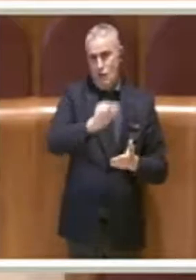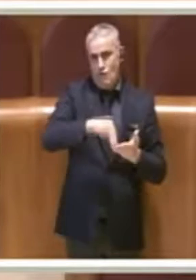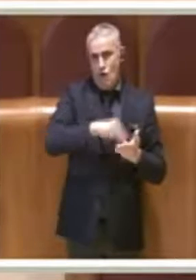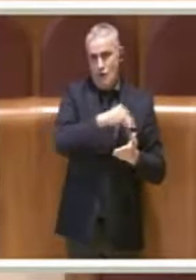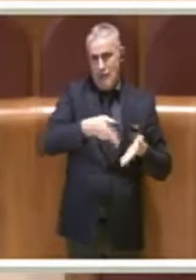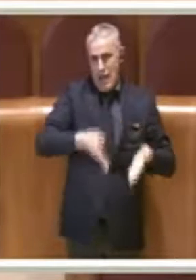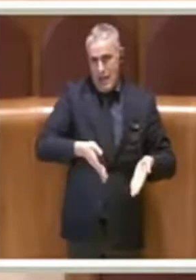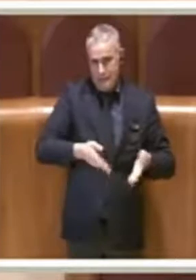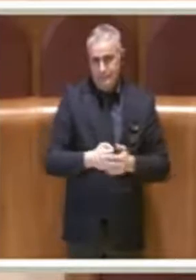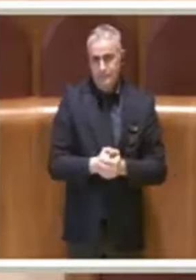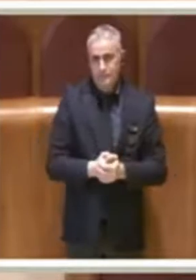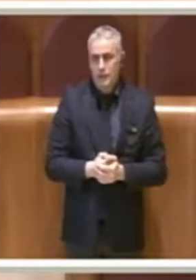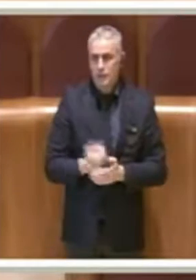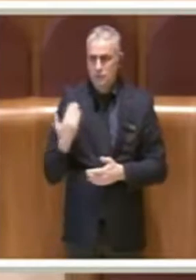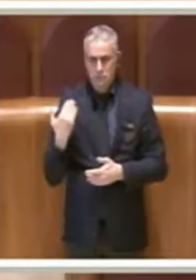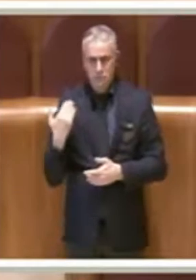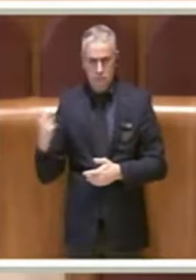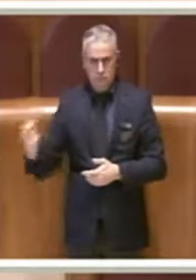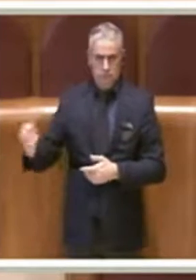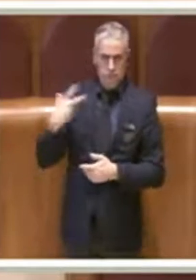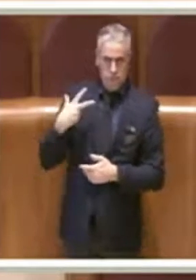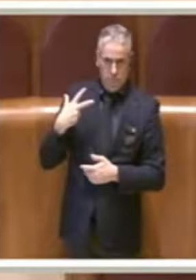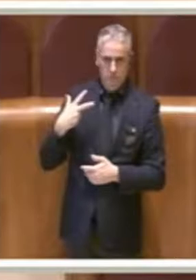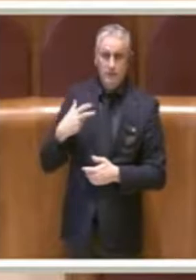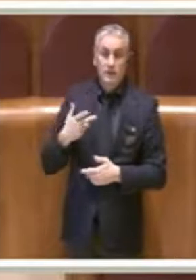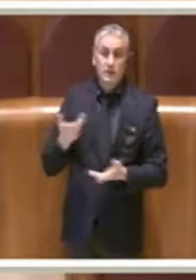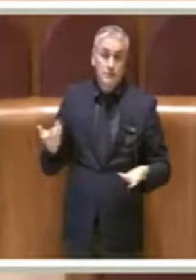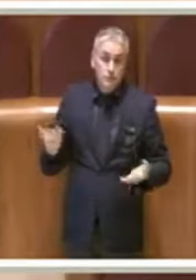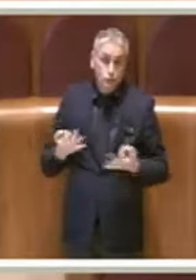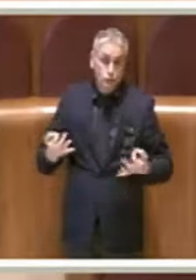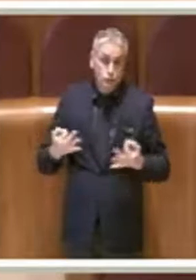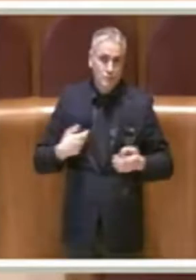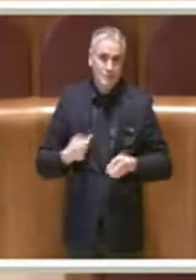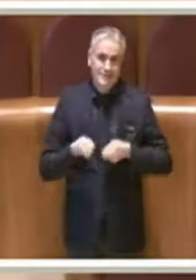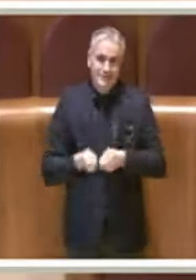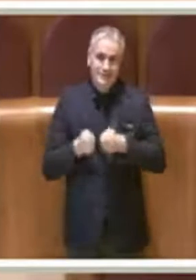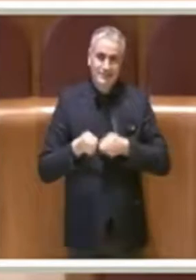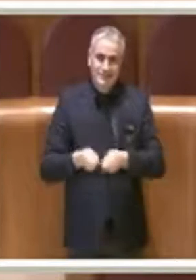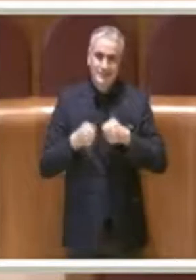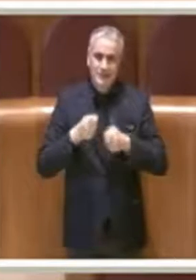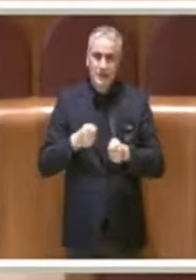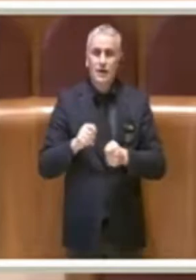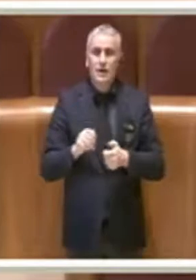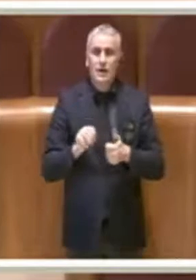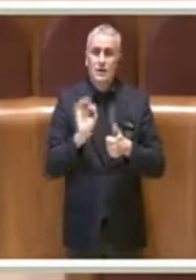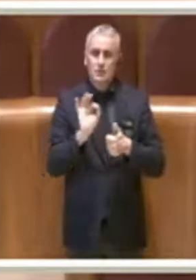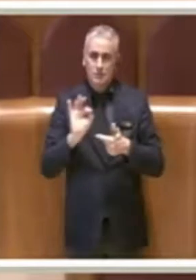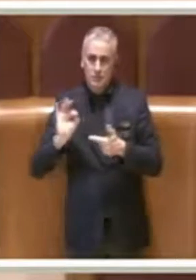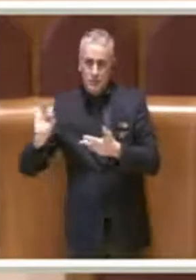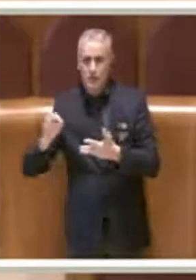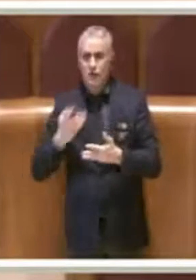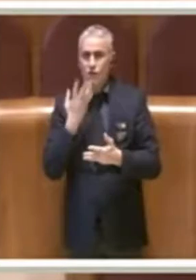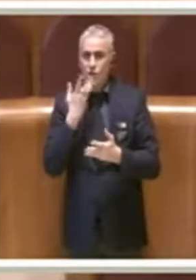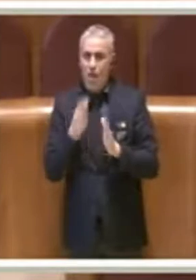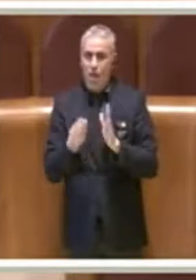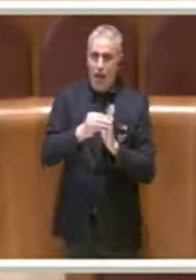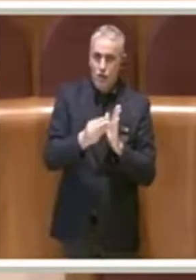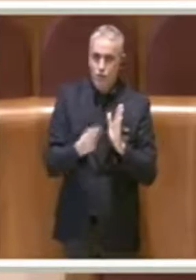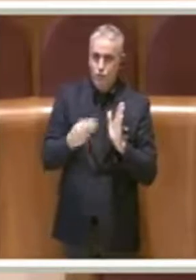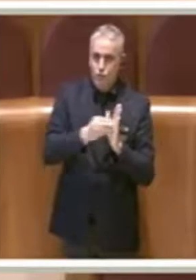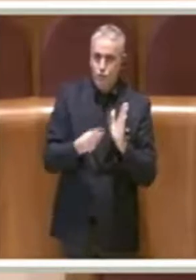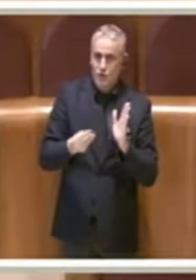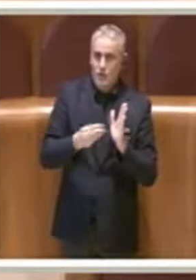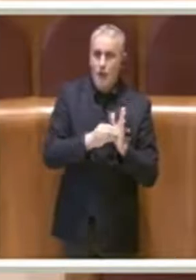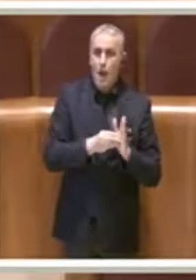Dunque, c'era stato segnalato che era opportuno di poter sollecitare in diversi punti di aggiungere il